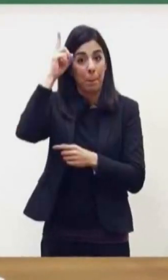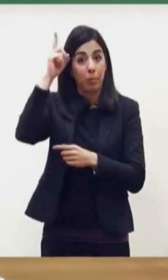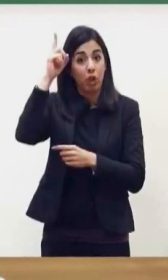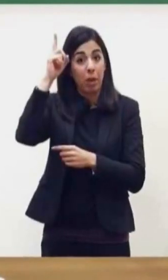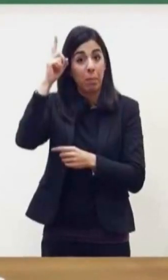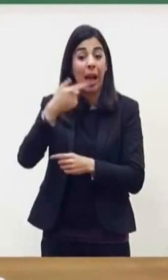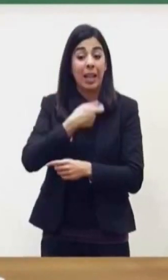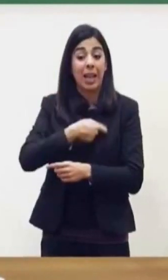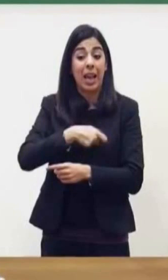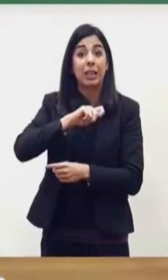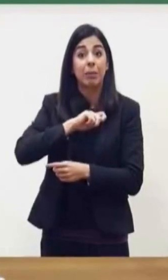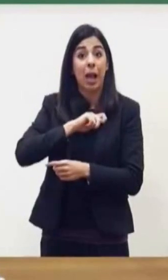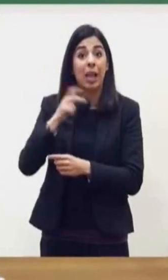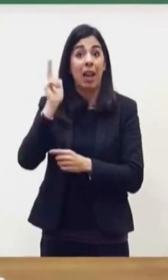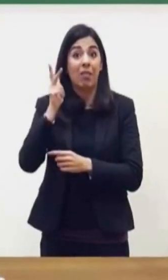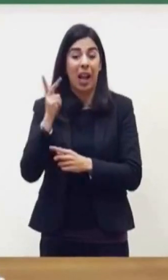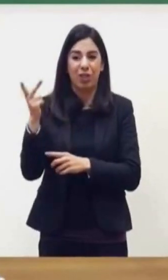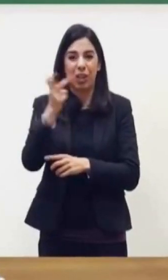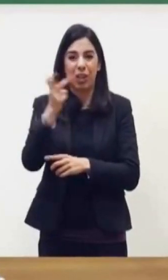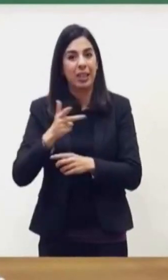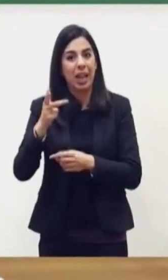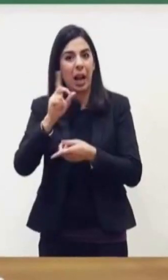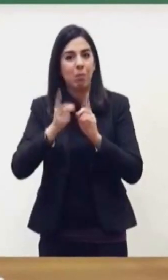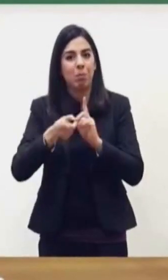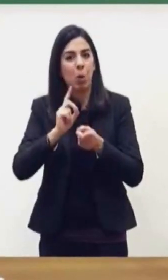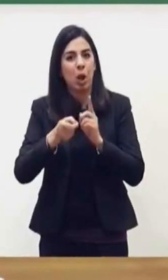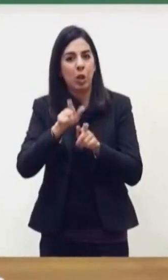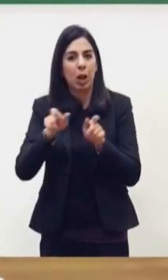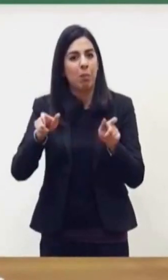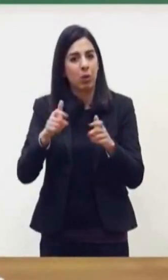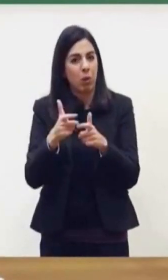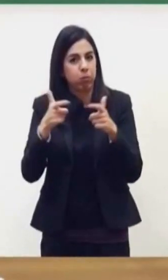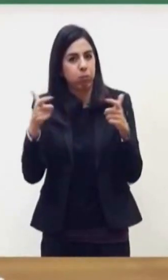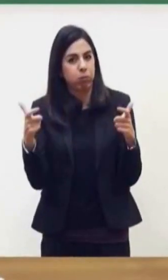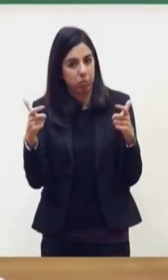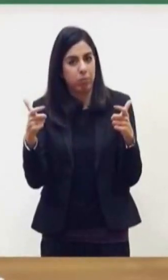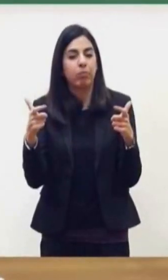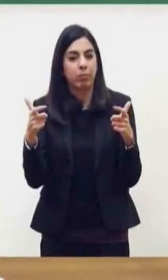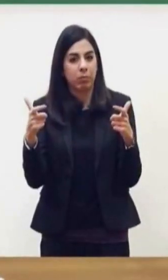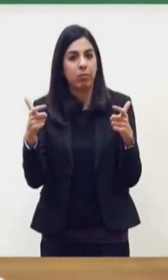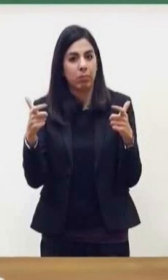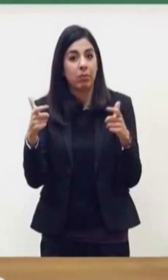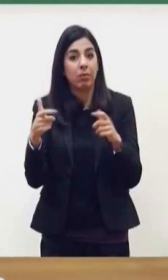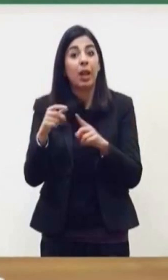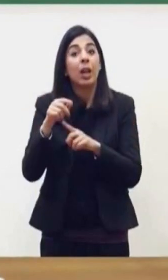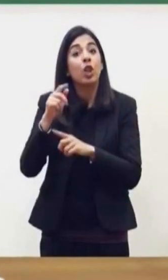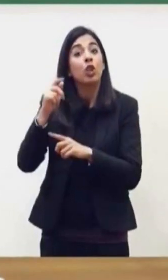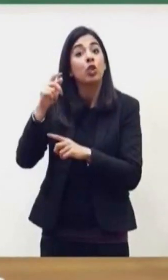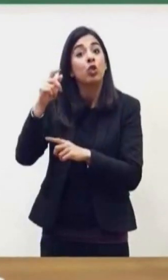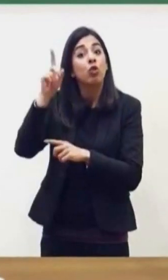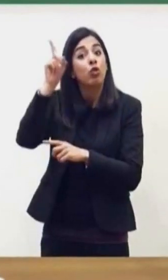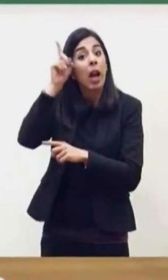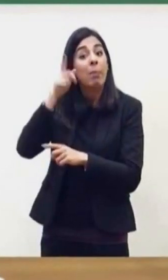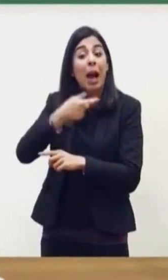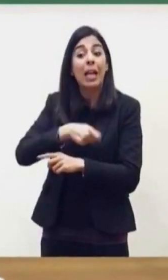Spagna e Francia, i primi due hanno di fatto sposato